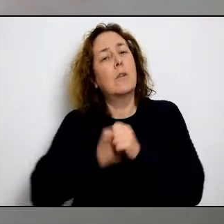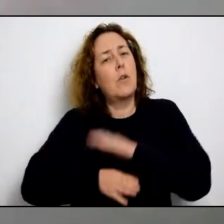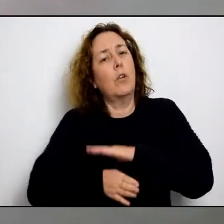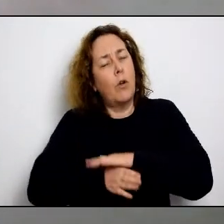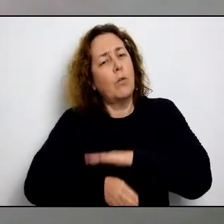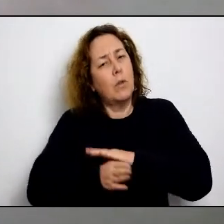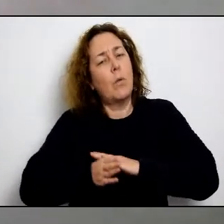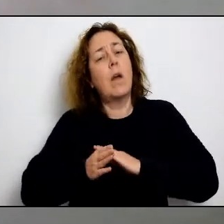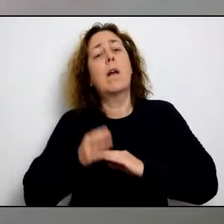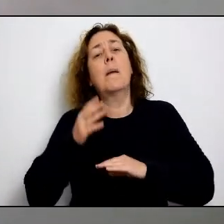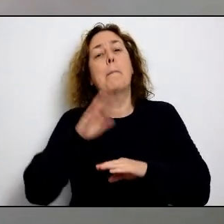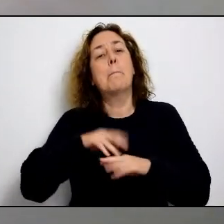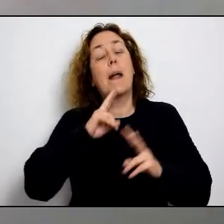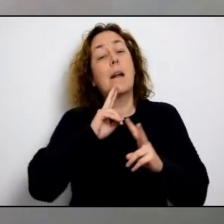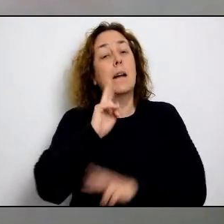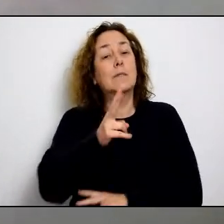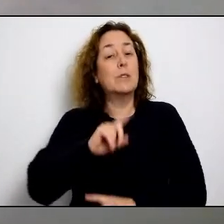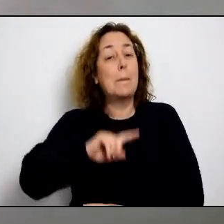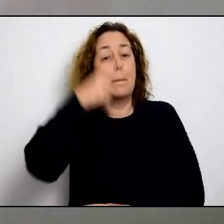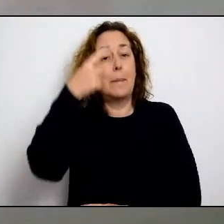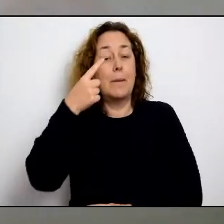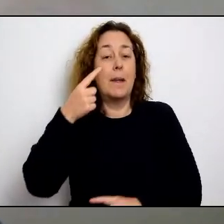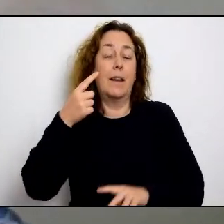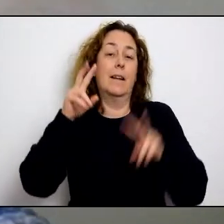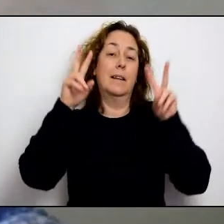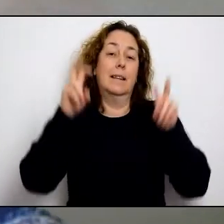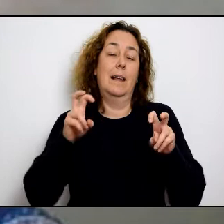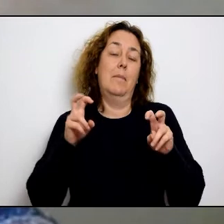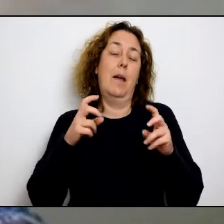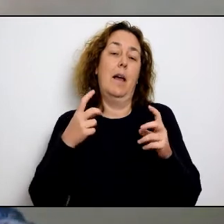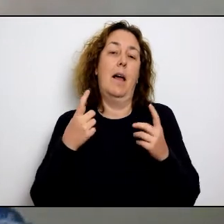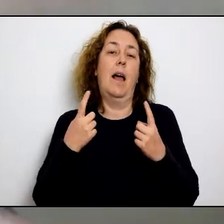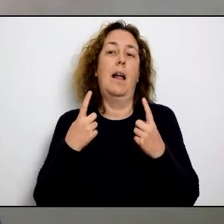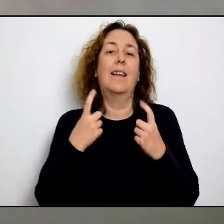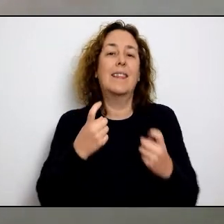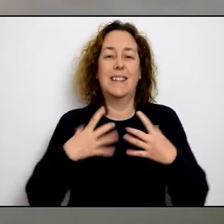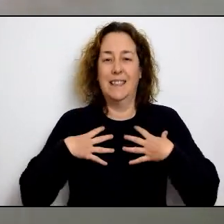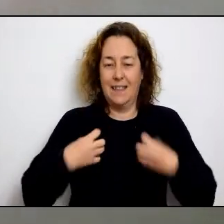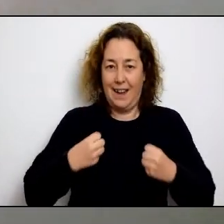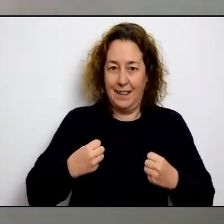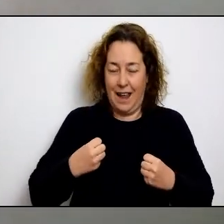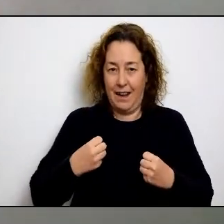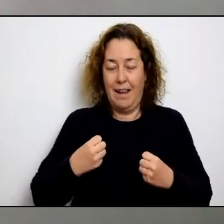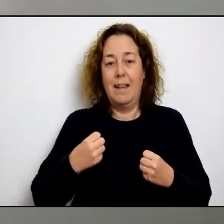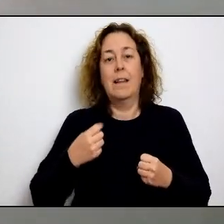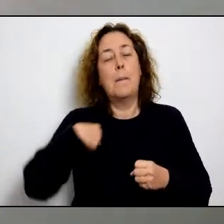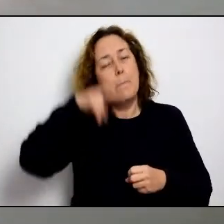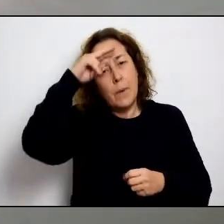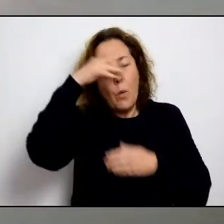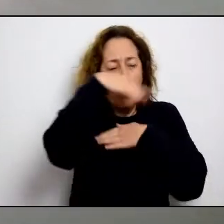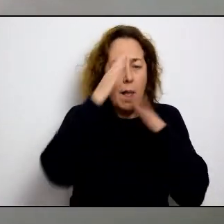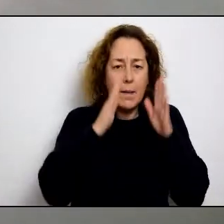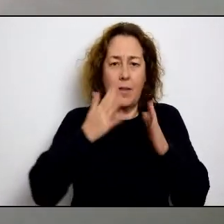necessitats que s'estan derivant d'aquesta dura situació. Seguim fent feina de manera constant per donar resposta en primer